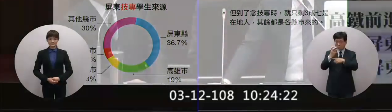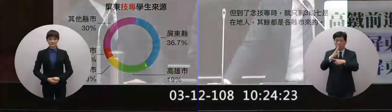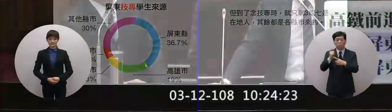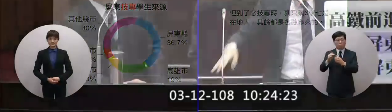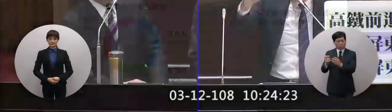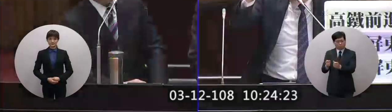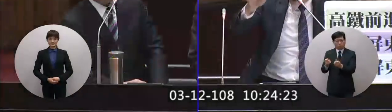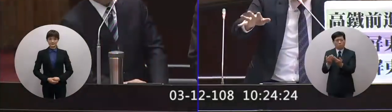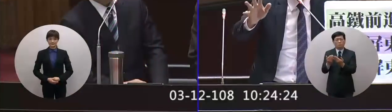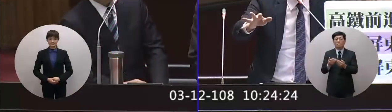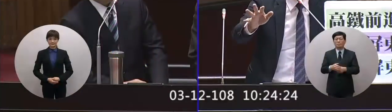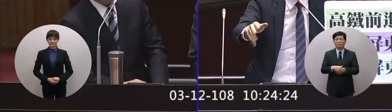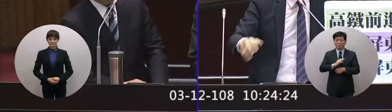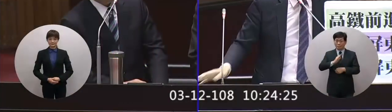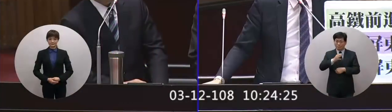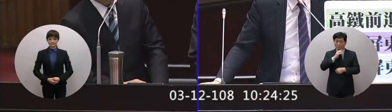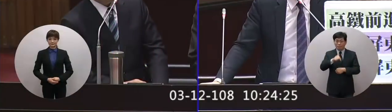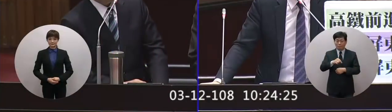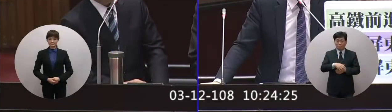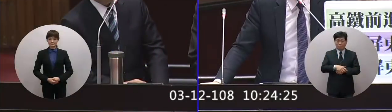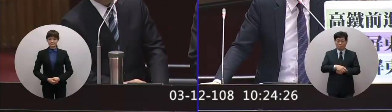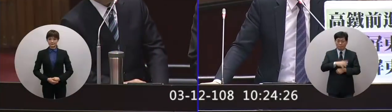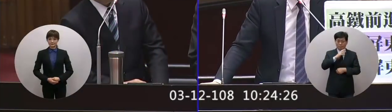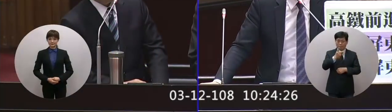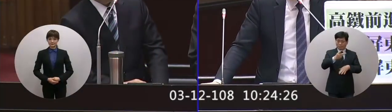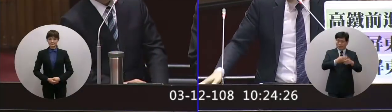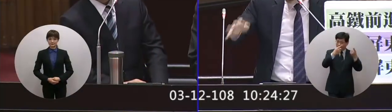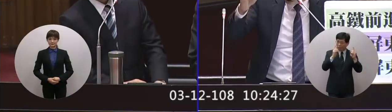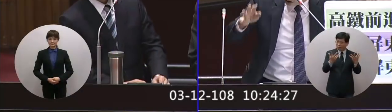是在地的但是屏東的技專院校